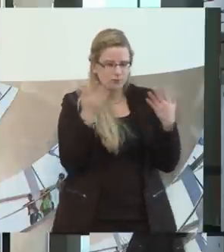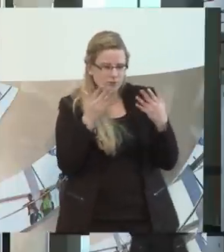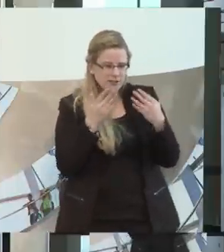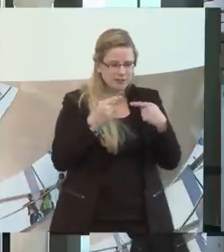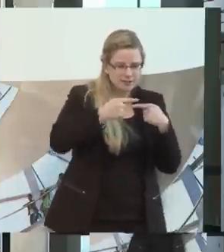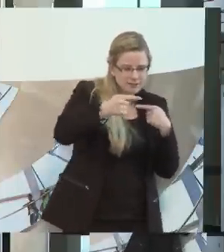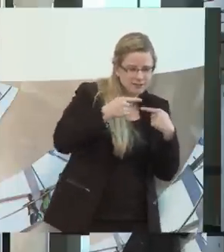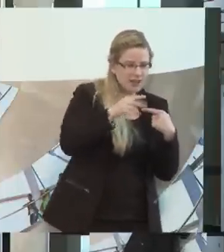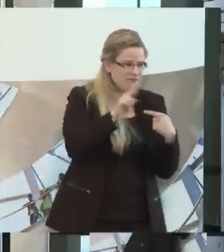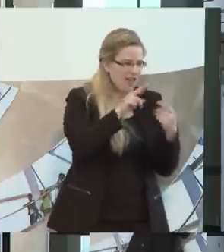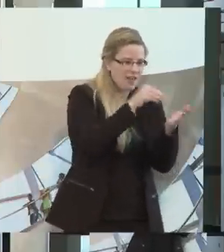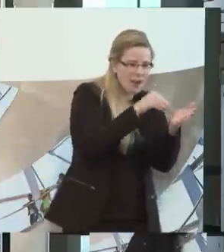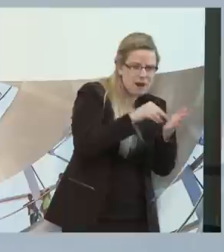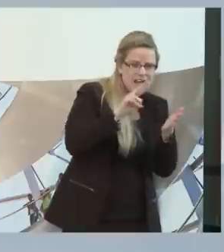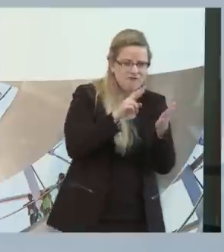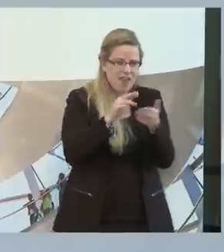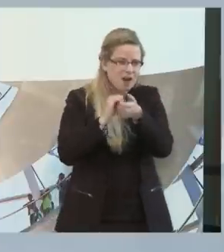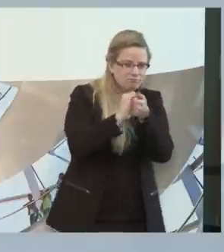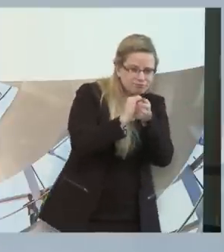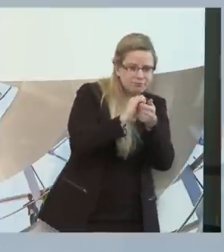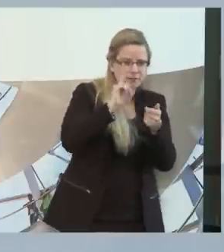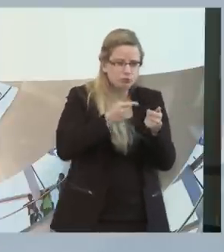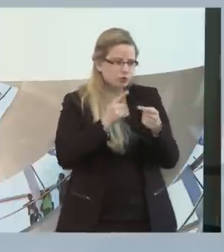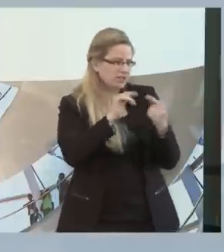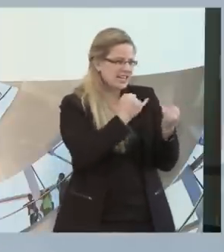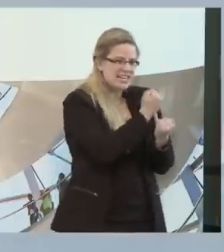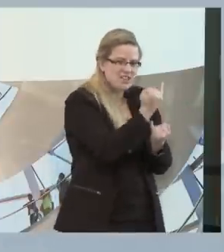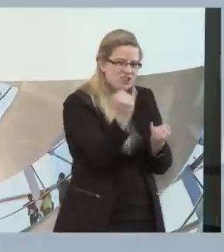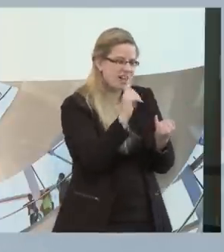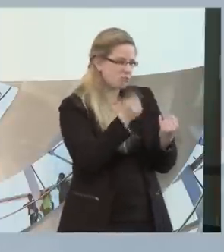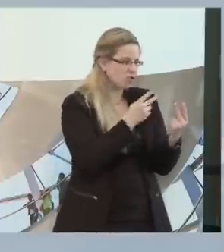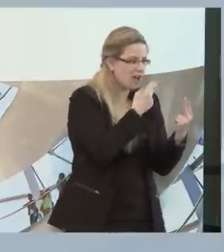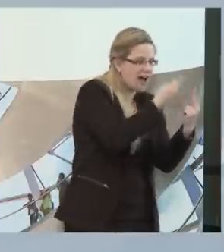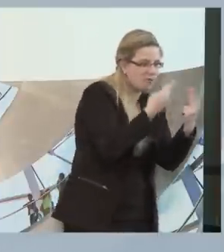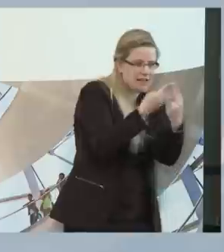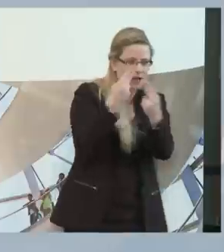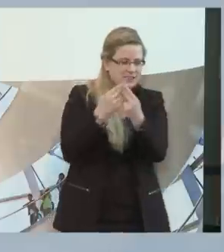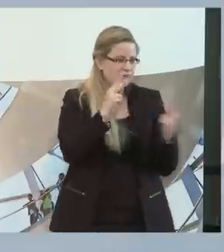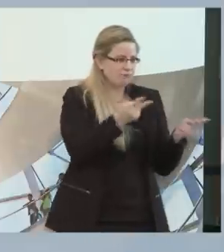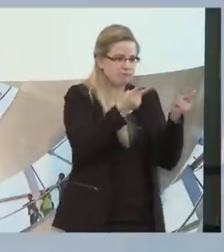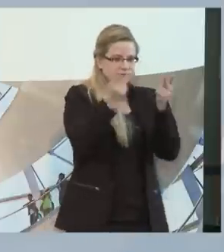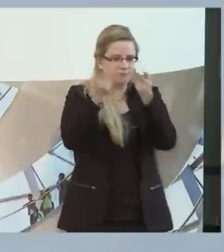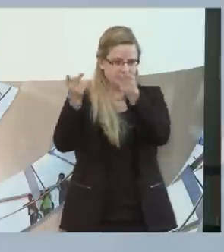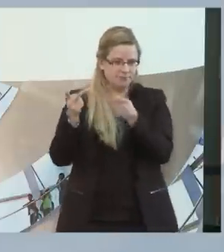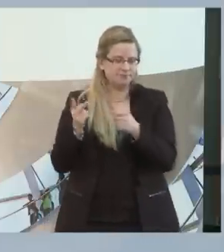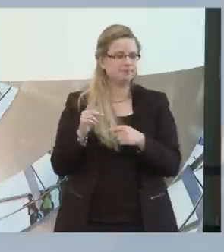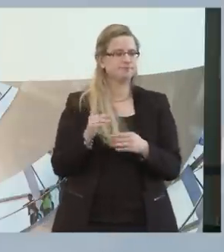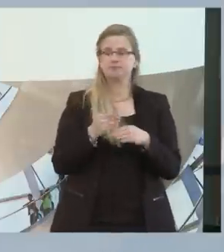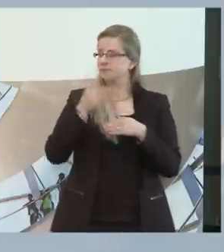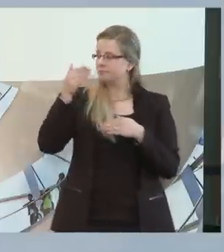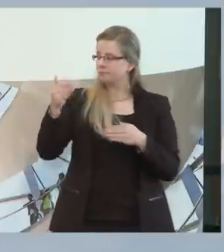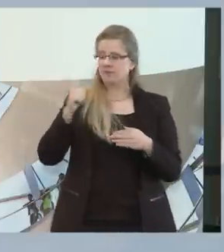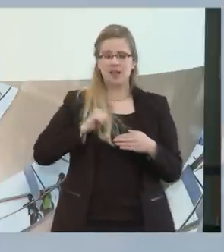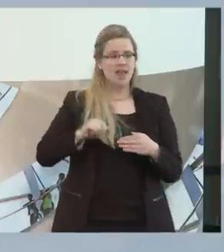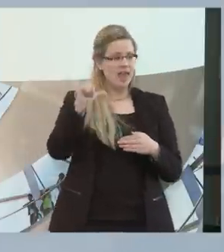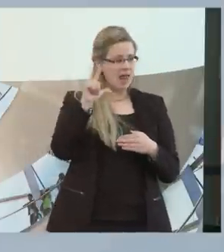auch starke Bedarfsorientierung, die individuell eben abgestimmt wird. Herr Laumann, der Paritätische Wohlfahrtsverband hat zusammen mit